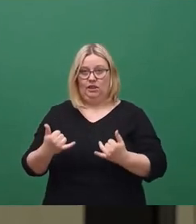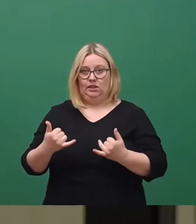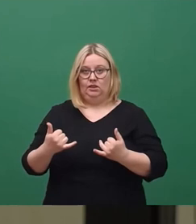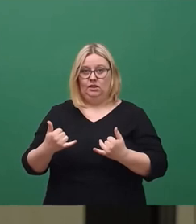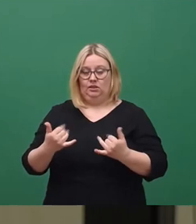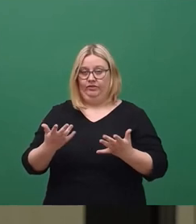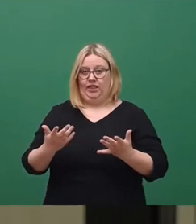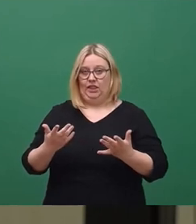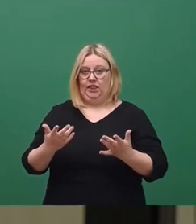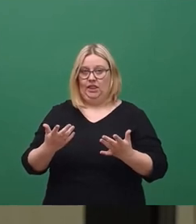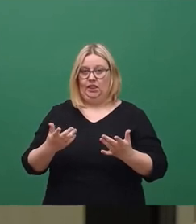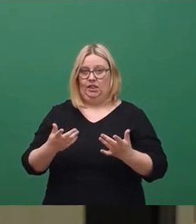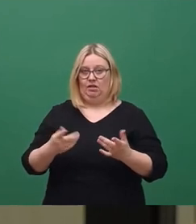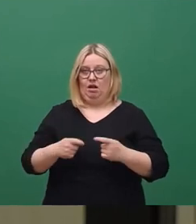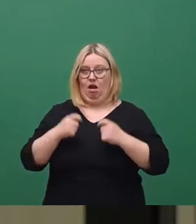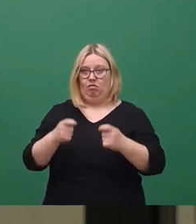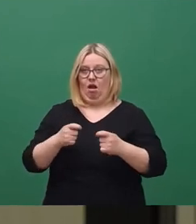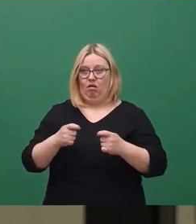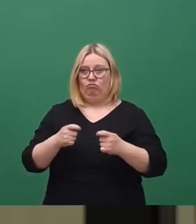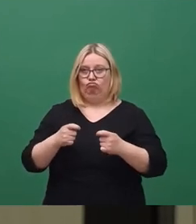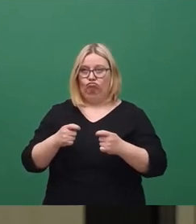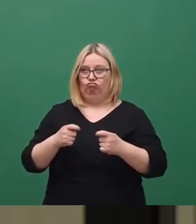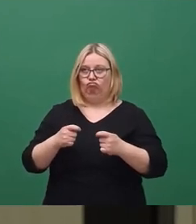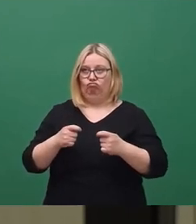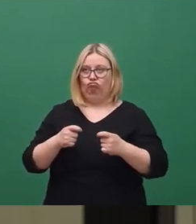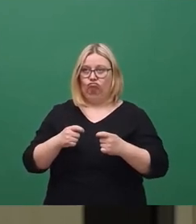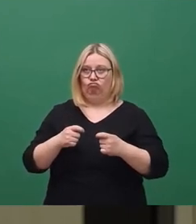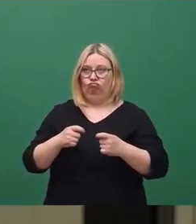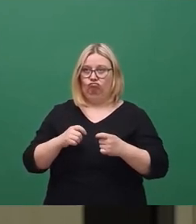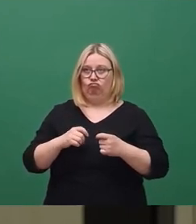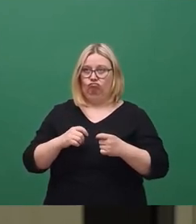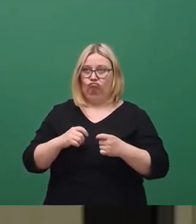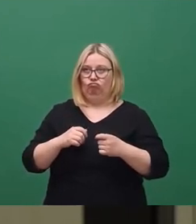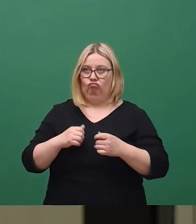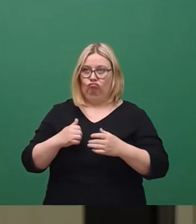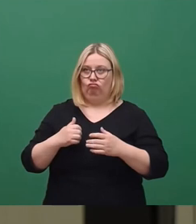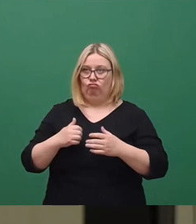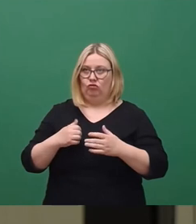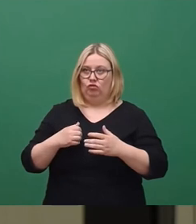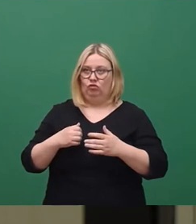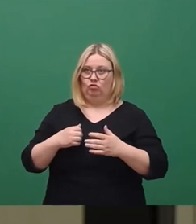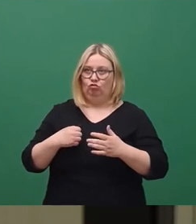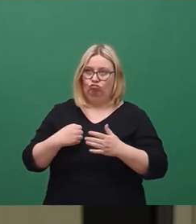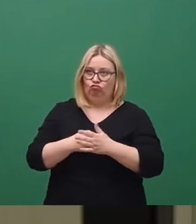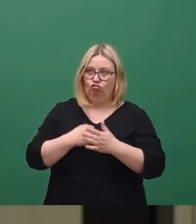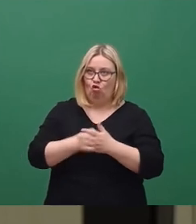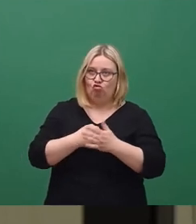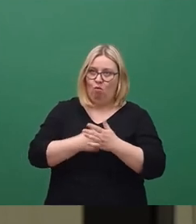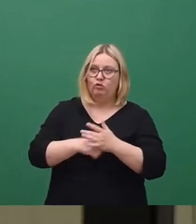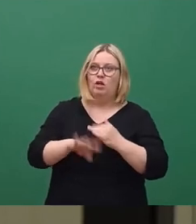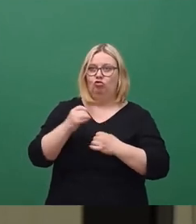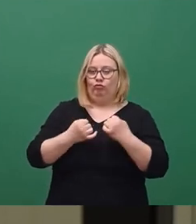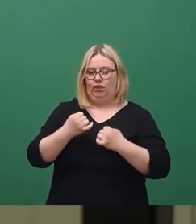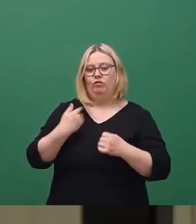durchgeboxt und auch gemeinsam durchgestanden haben, es war bestimmt sehr schwierig, Herr Zastrow,